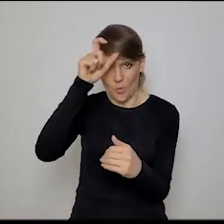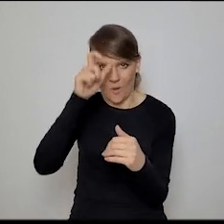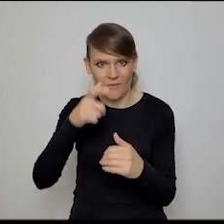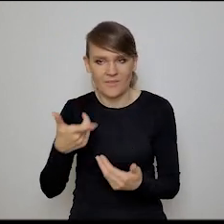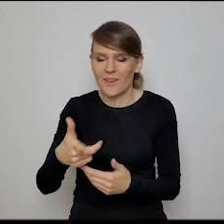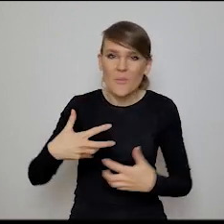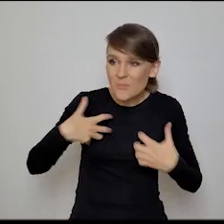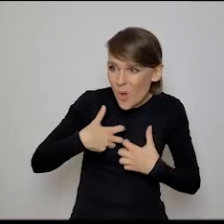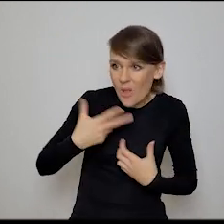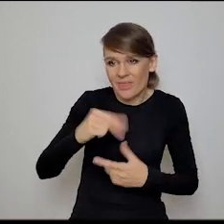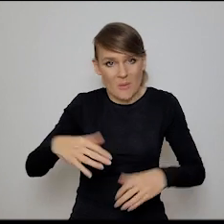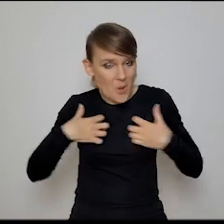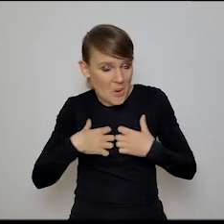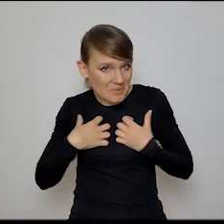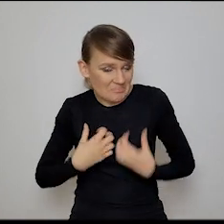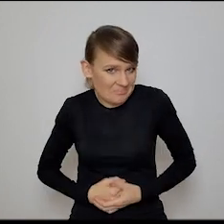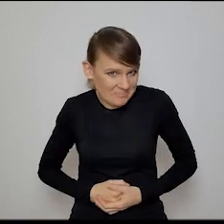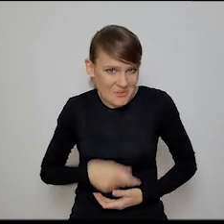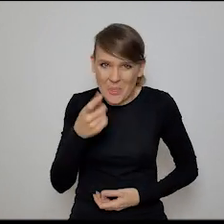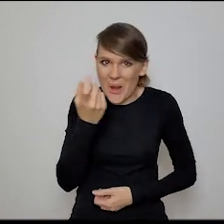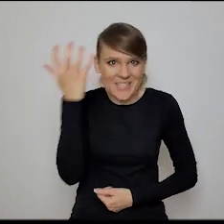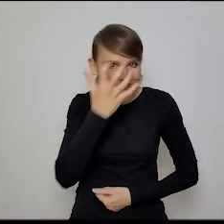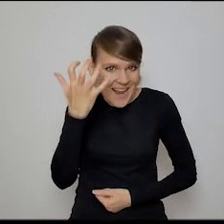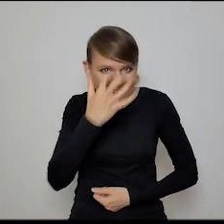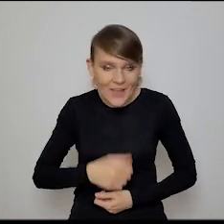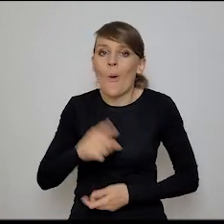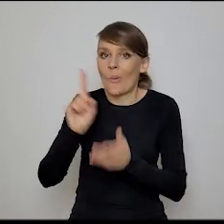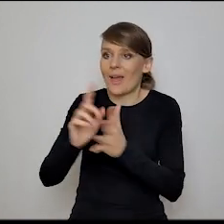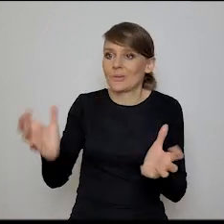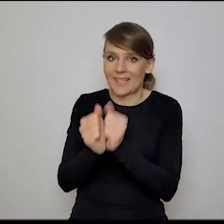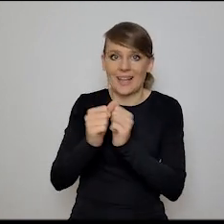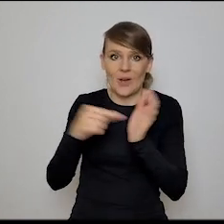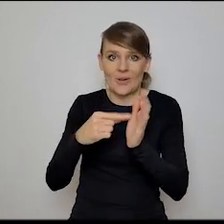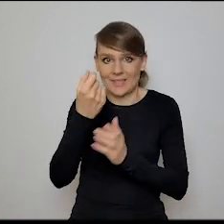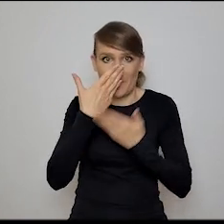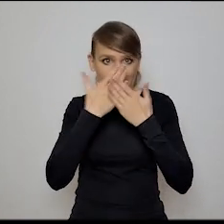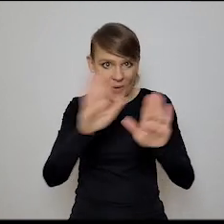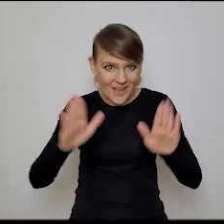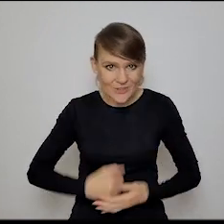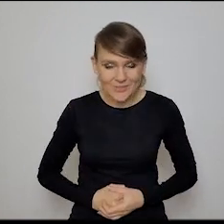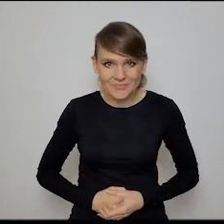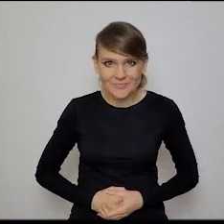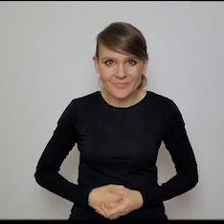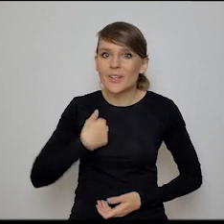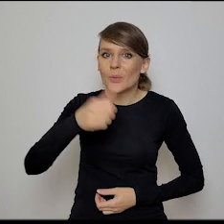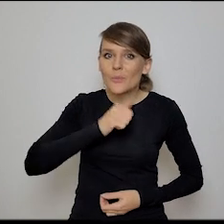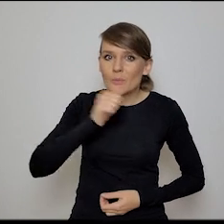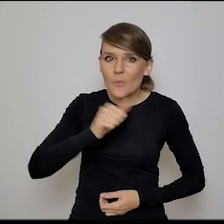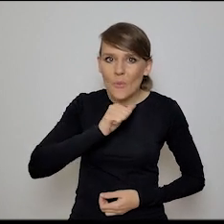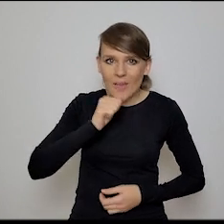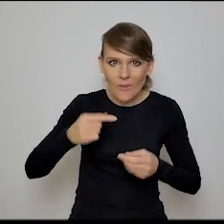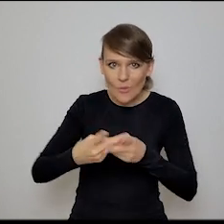niebiologiczny, mam wrażenie, i to jest jakby trochę szalone, a mam to, co Ci chciałam pokazać. Okej, to pokaż. Spróbuję to